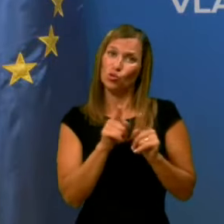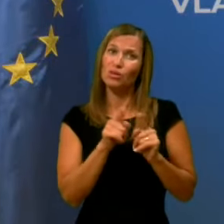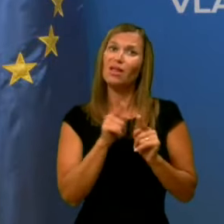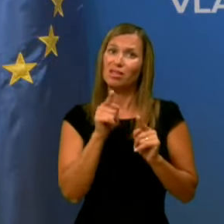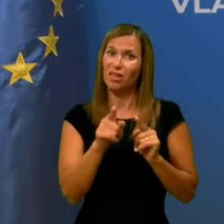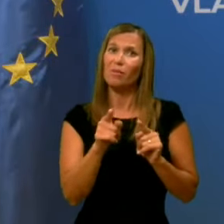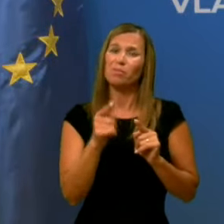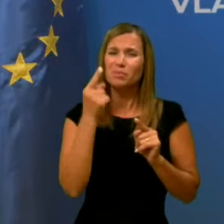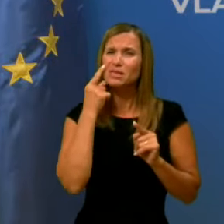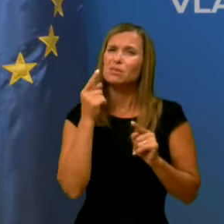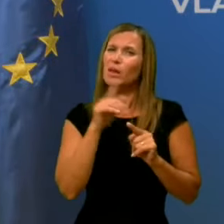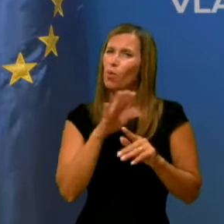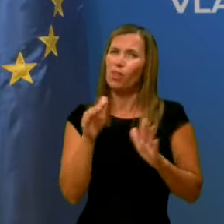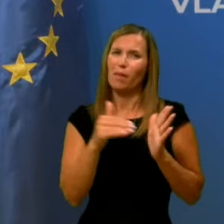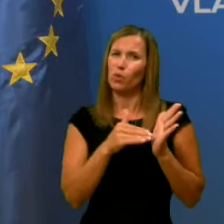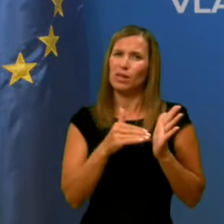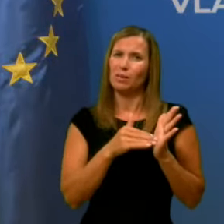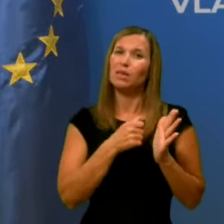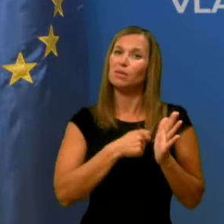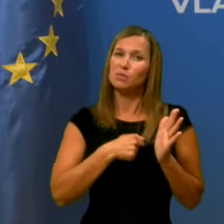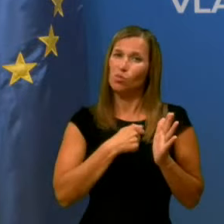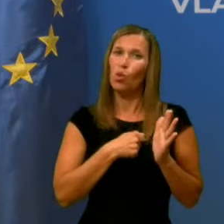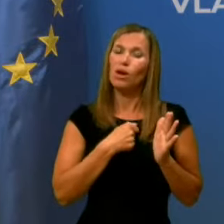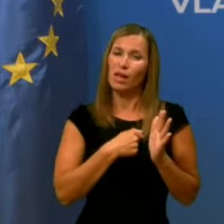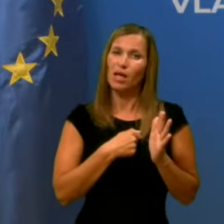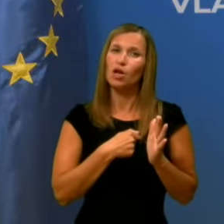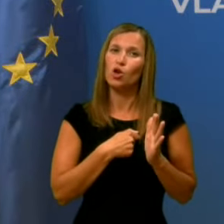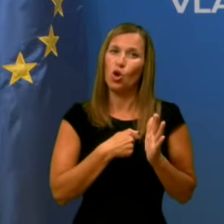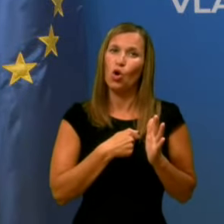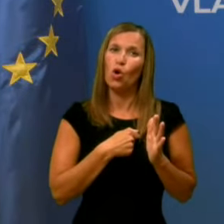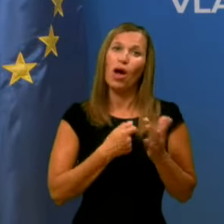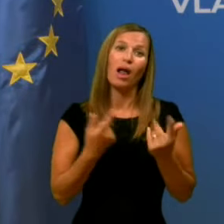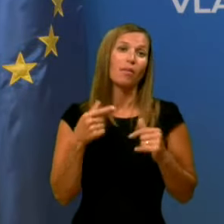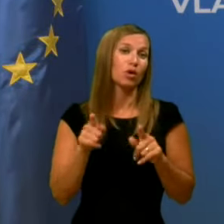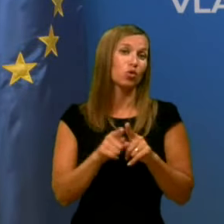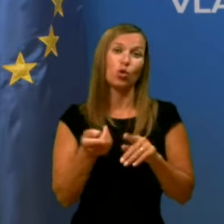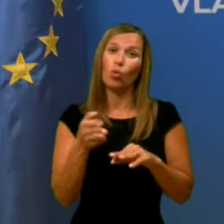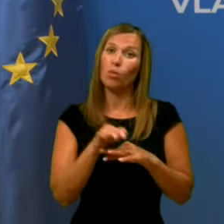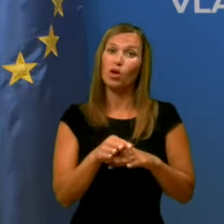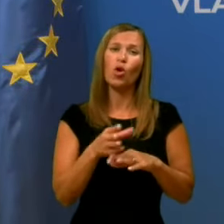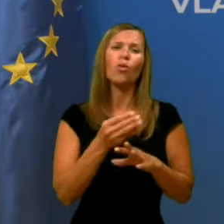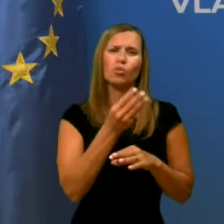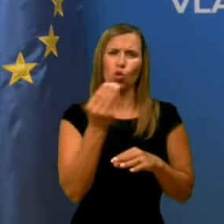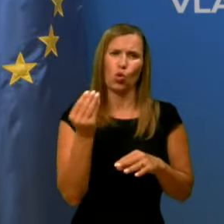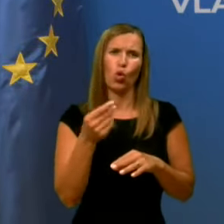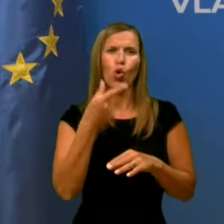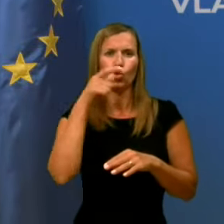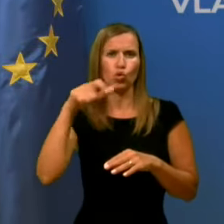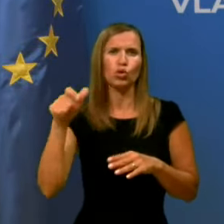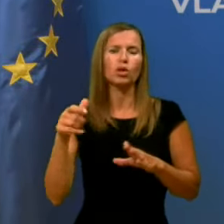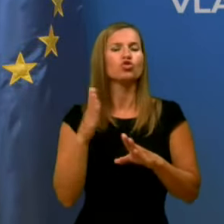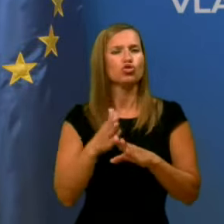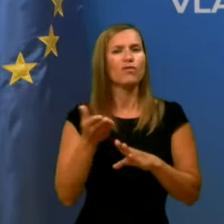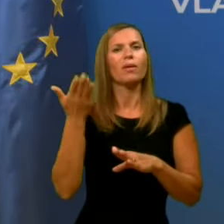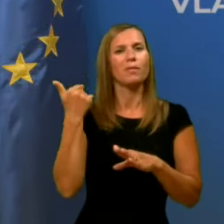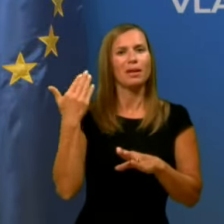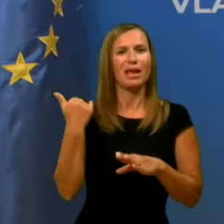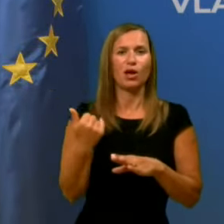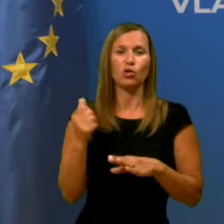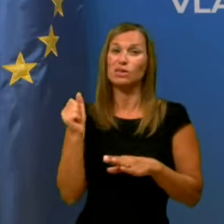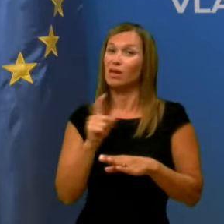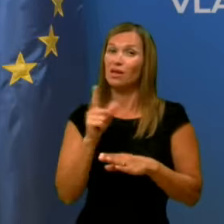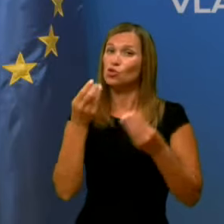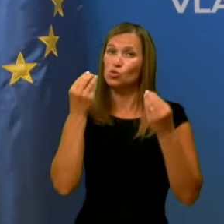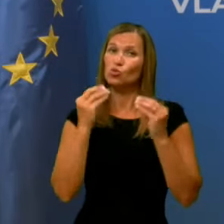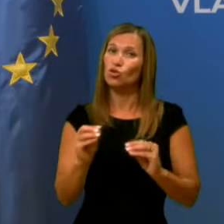po nepotrebnem verjetno zboljelo, hudo zboljelo, da ne rečemo, mrlo veliko ljudi že v preteklosti, ker se niso spoštovali ukrepi, ki